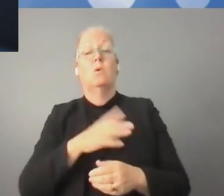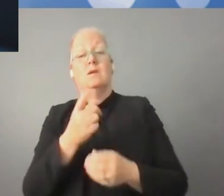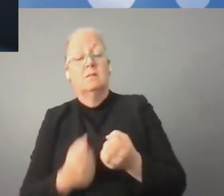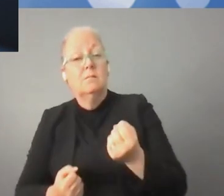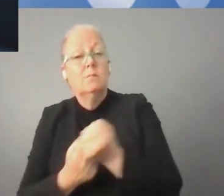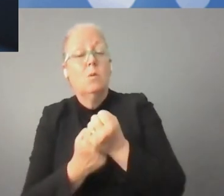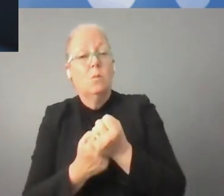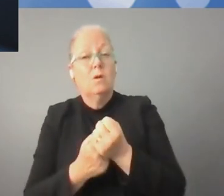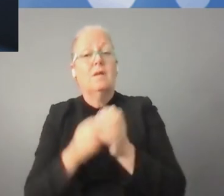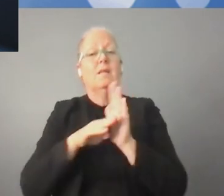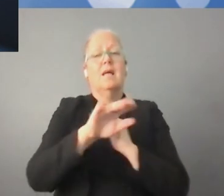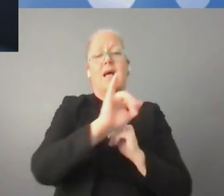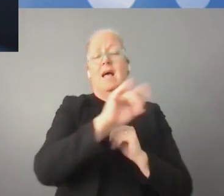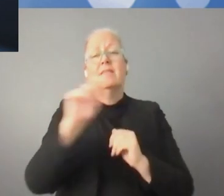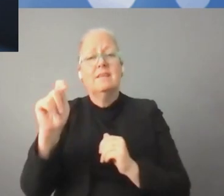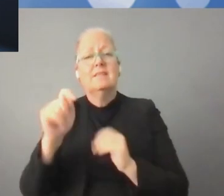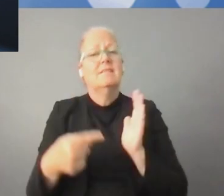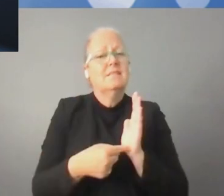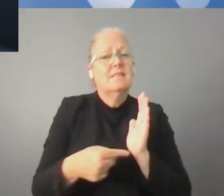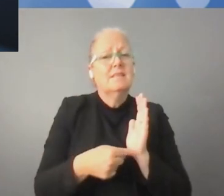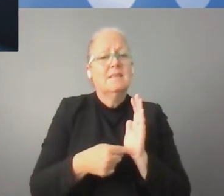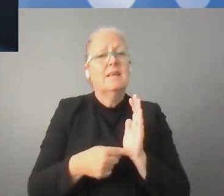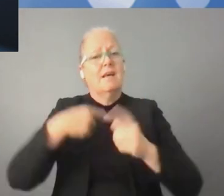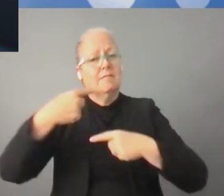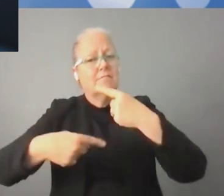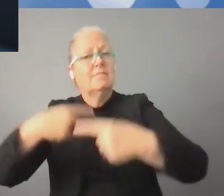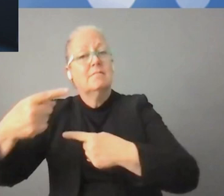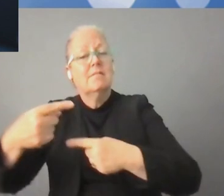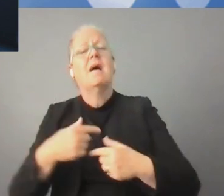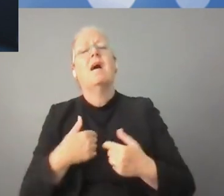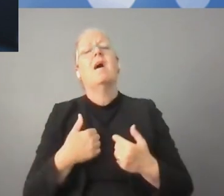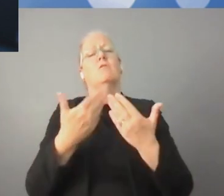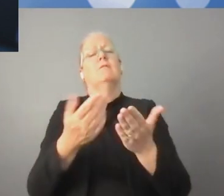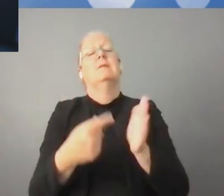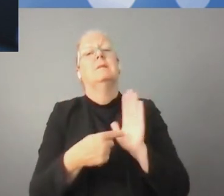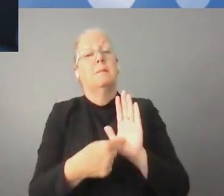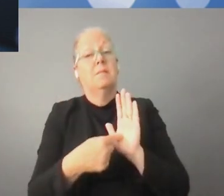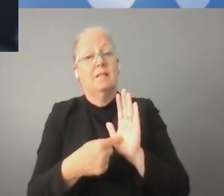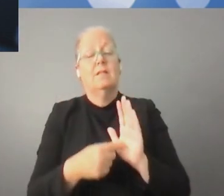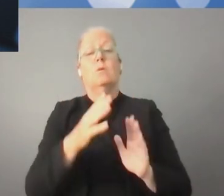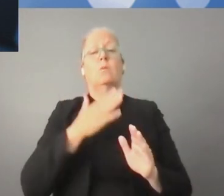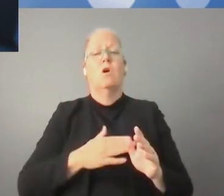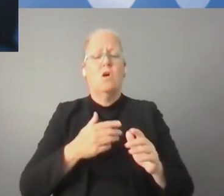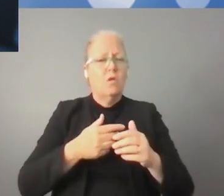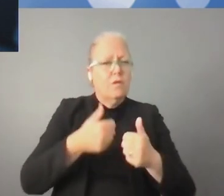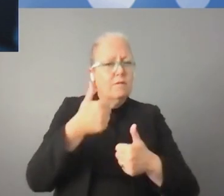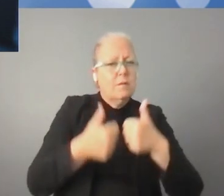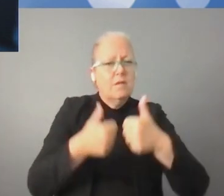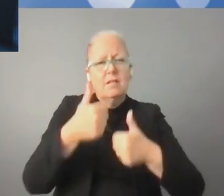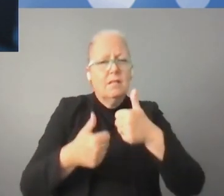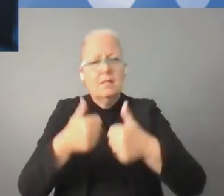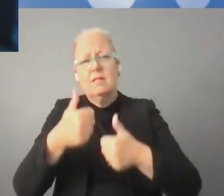نام هذا القطاع بتقريباً 20% وهذا المجال إذن يشهد